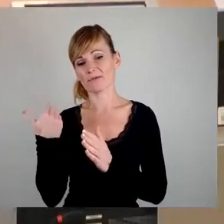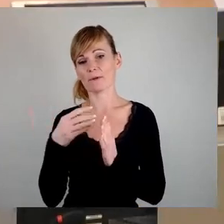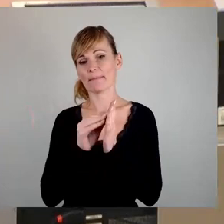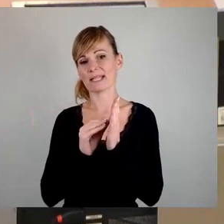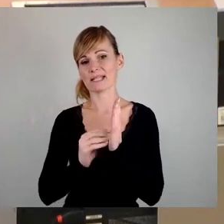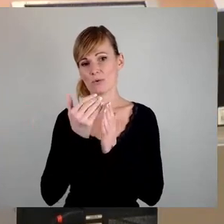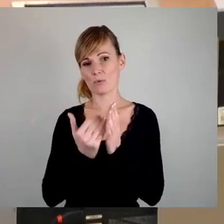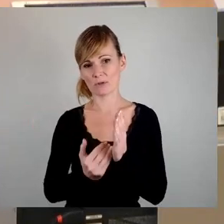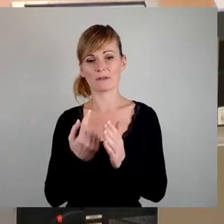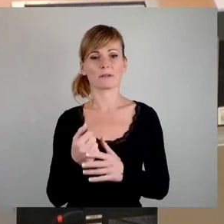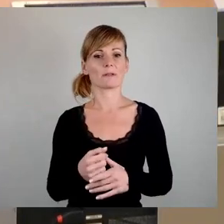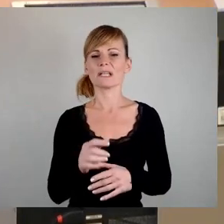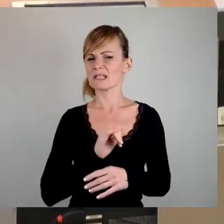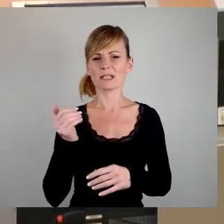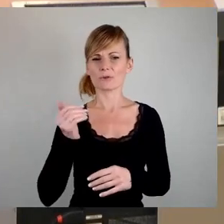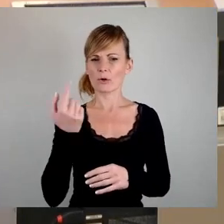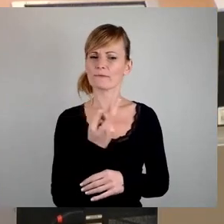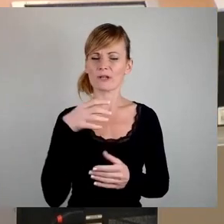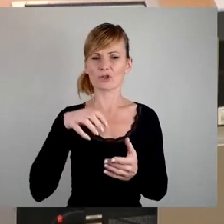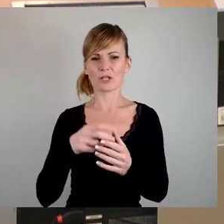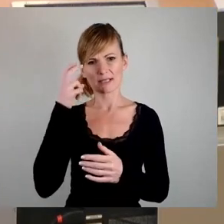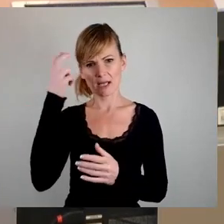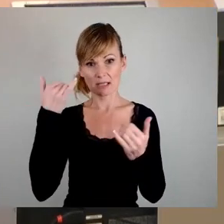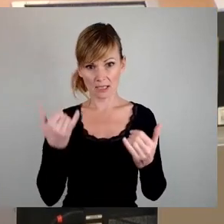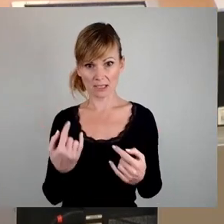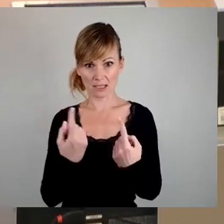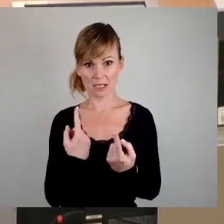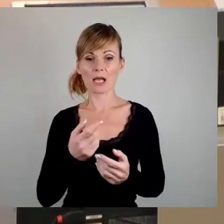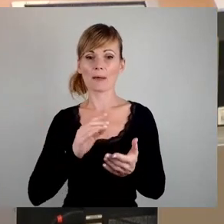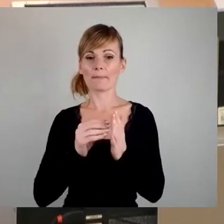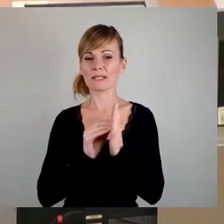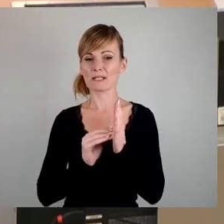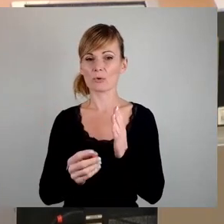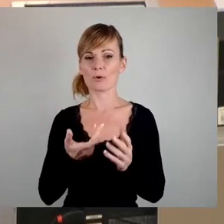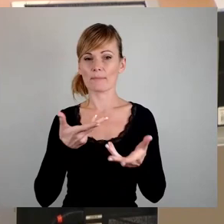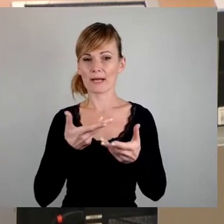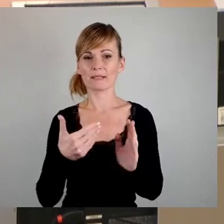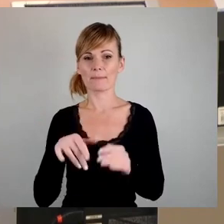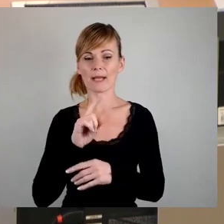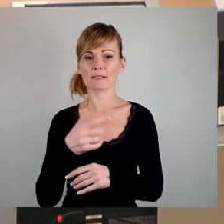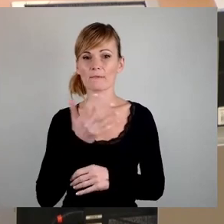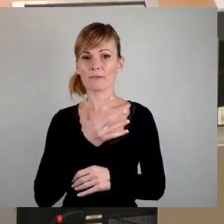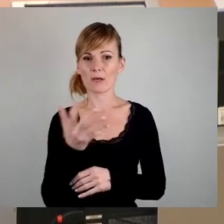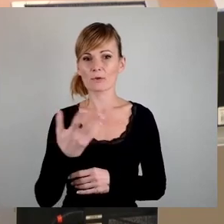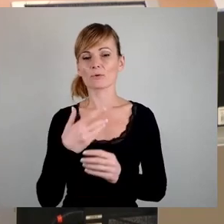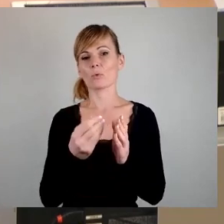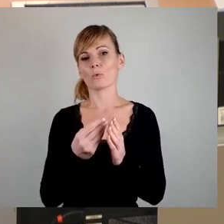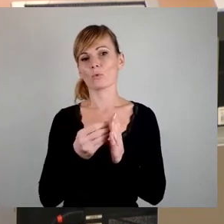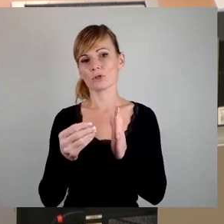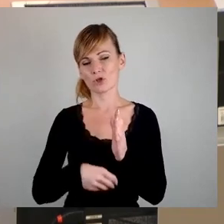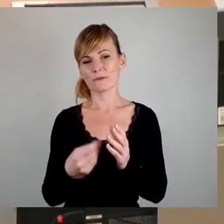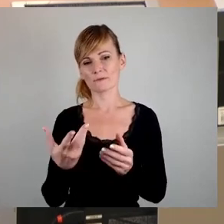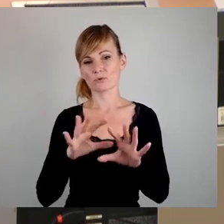Tage vor, dass wir hier im Stadtrat eine Petition beraten, die mehr als 5000 Unterschriften zusammenbekommen hat. Das ist durchaus